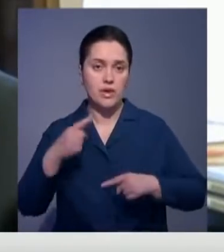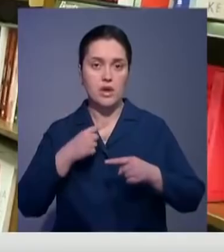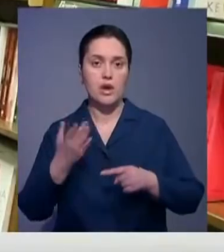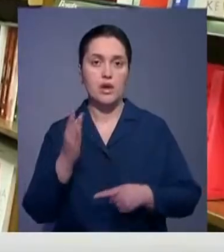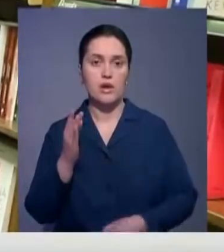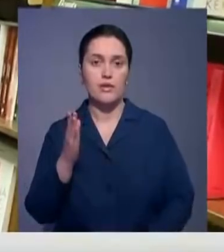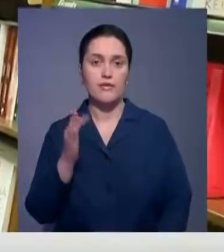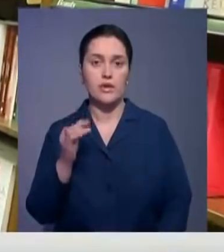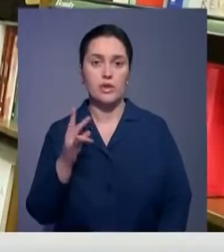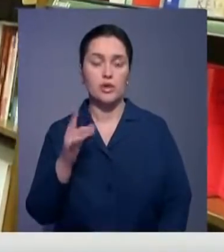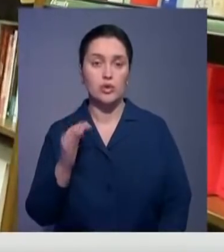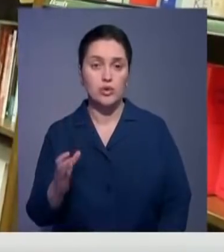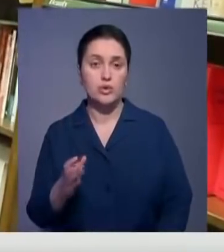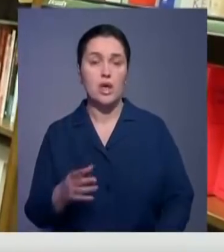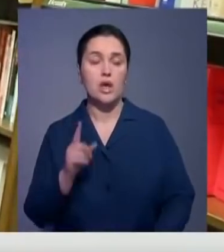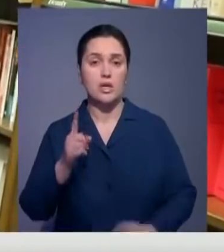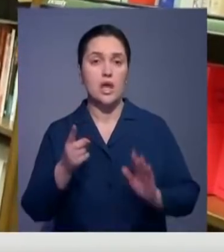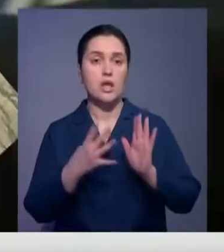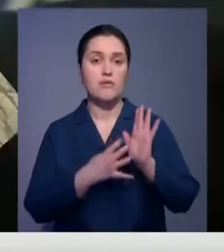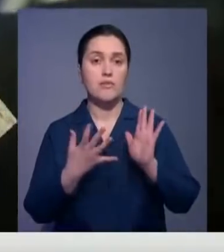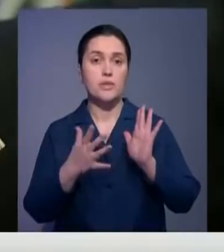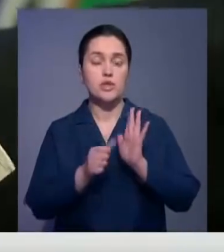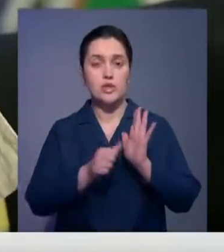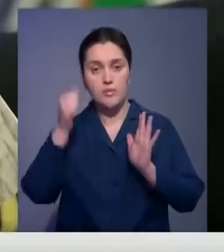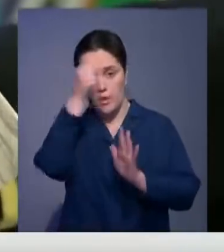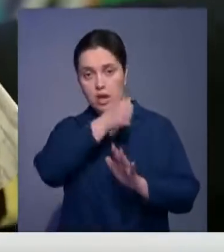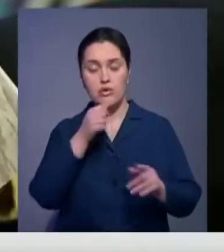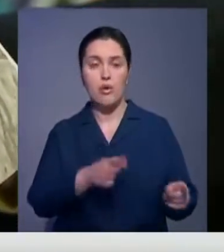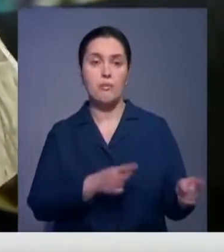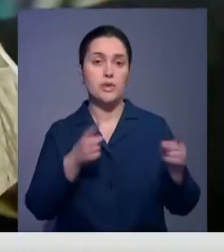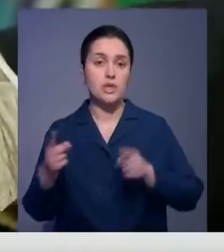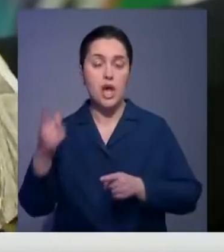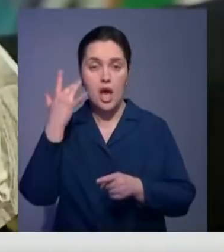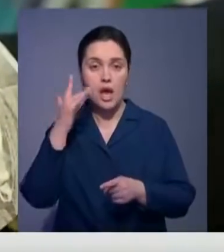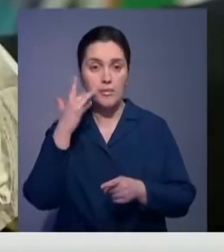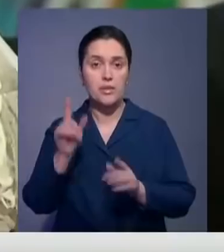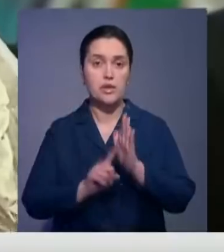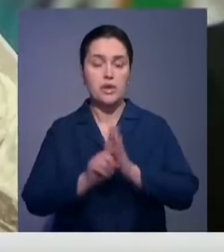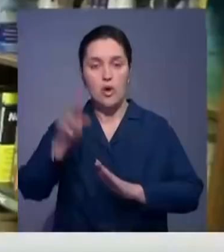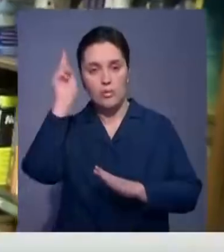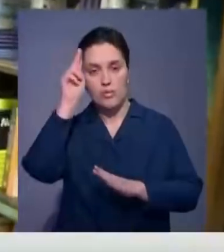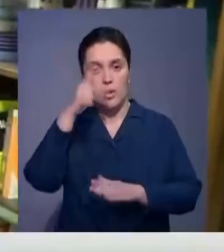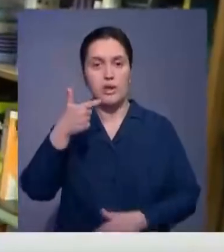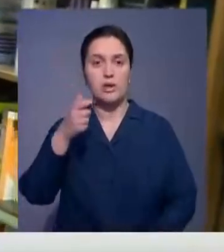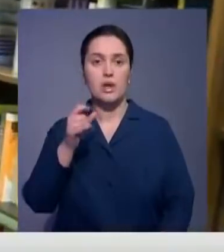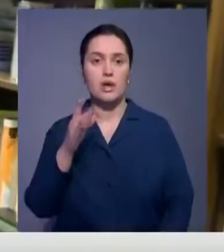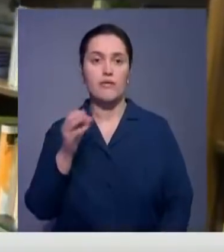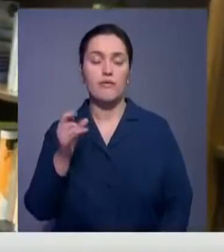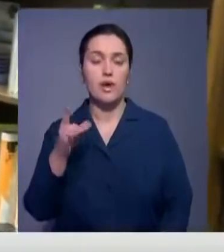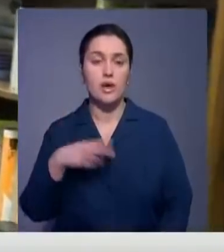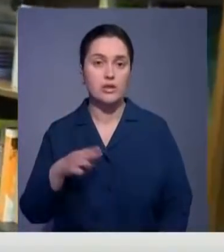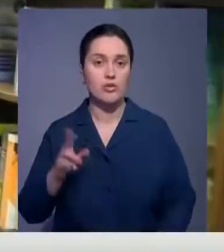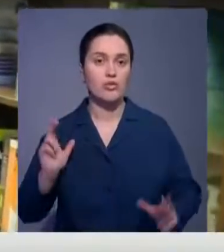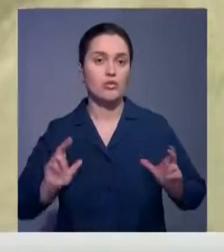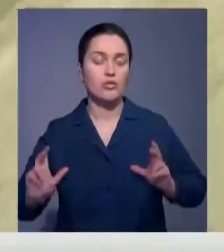В 1956 году Илья Левков переезжает в Америку и продолжает учиться в Гарвардском и Колумбийском